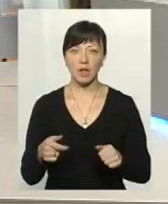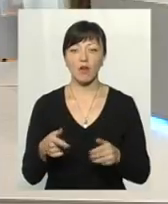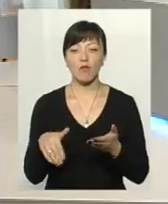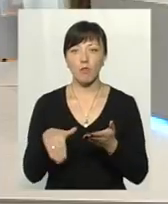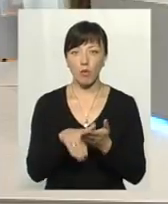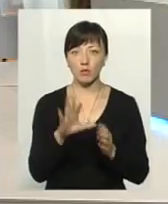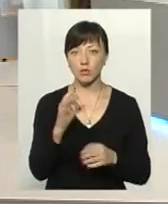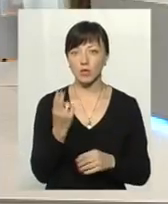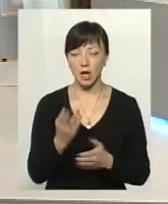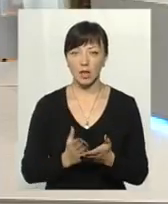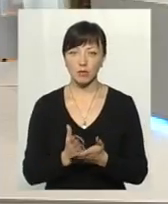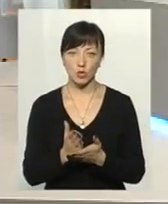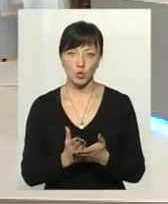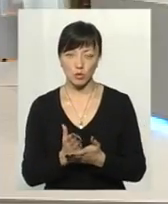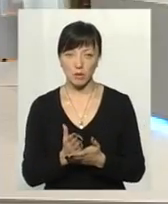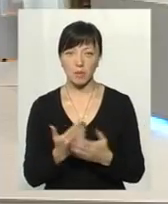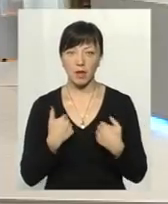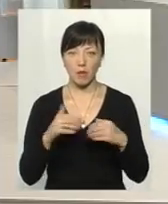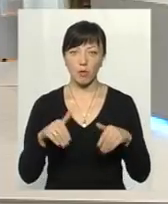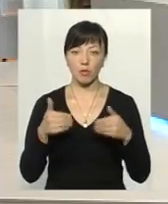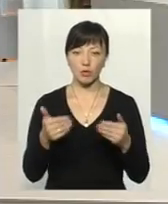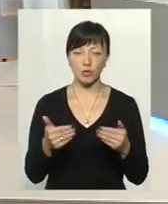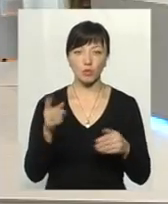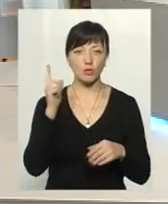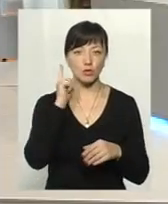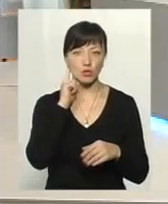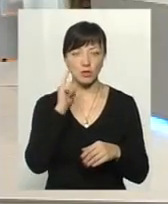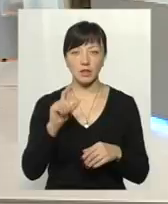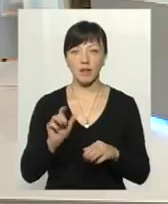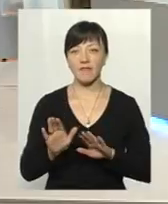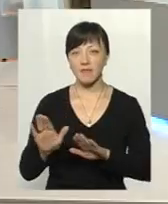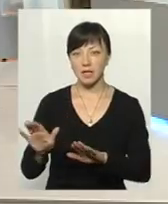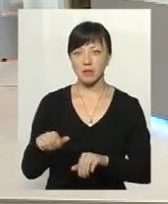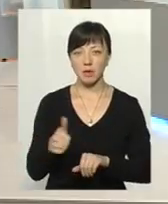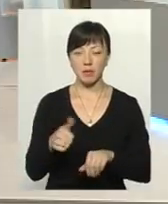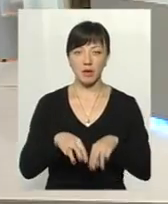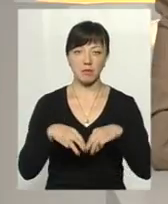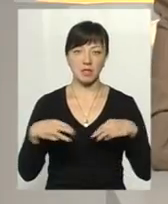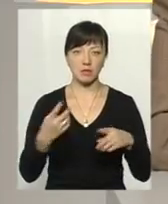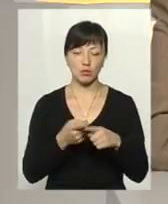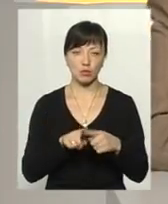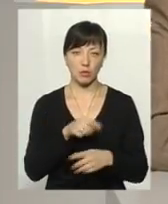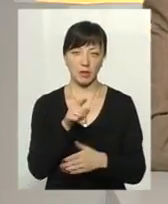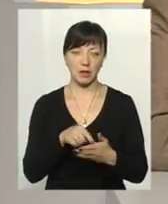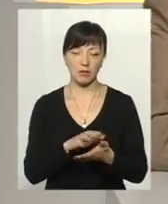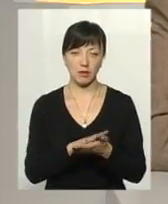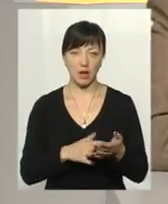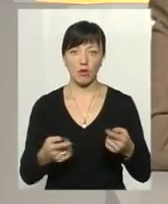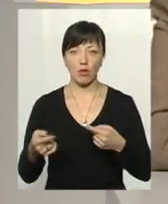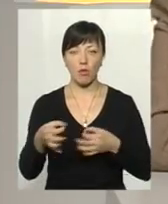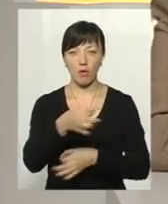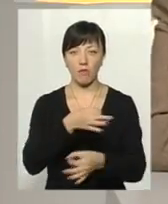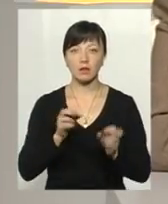помічі соціальним службам. І я пропоную зараз почути віце-прем'єр-міністра Павла Розенка з цього приводу, а потім обоворити,